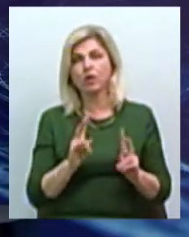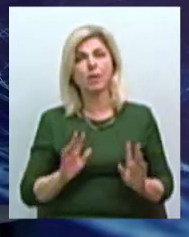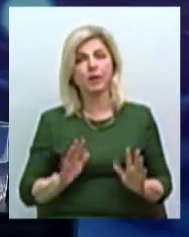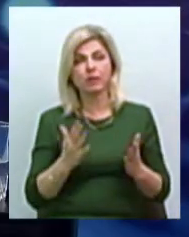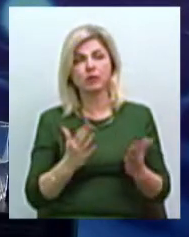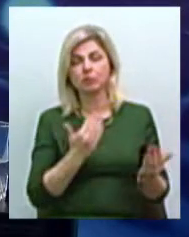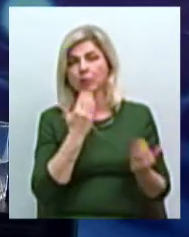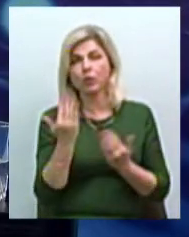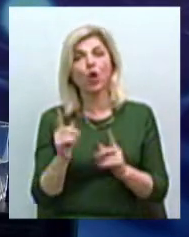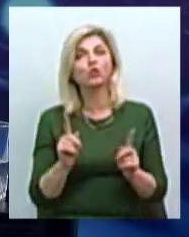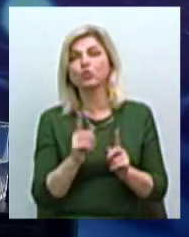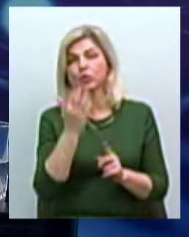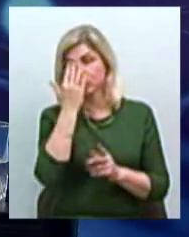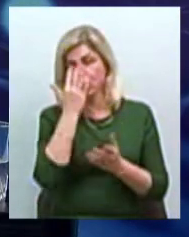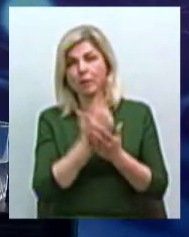зробити?